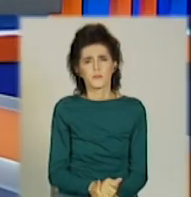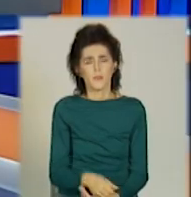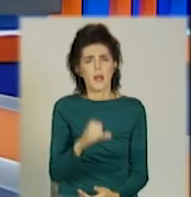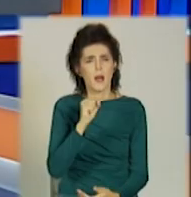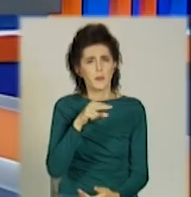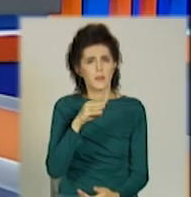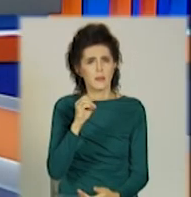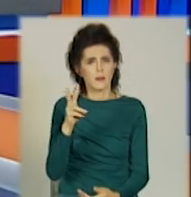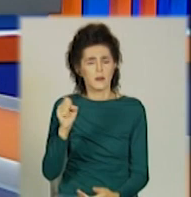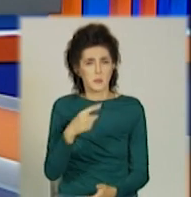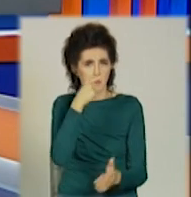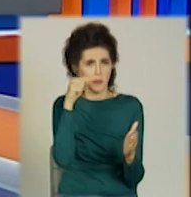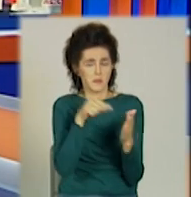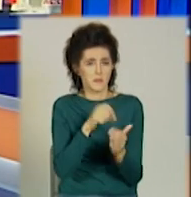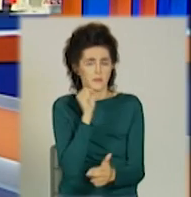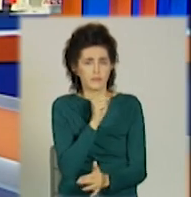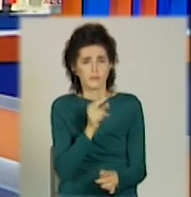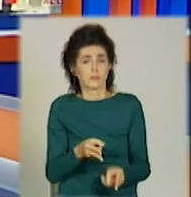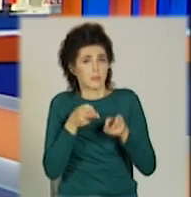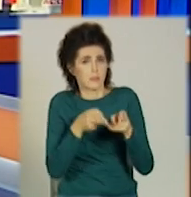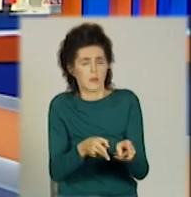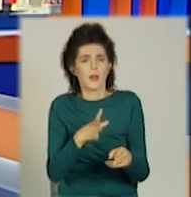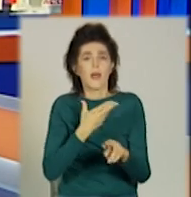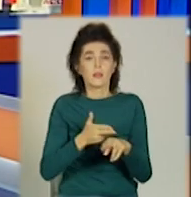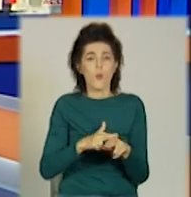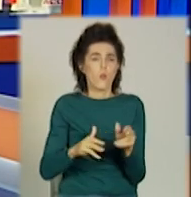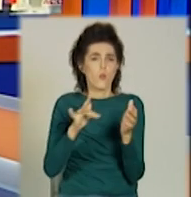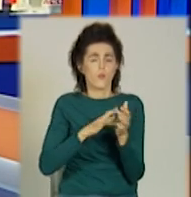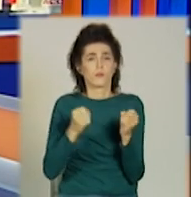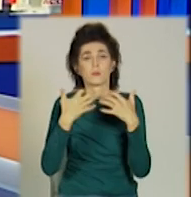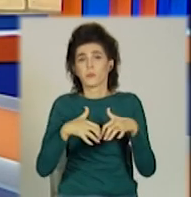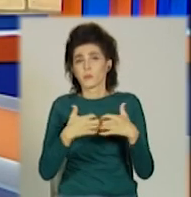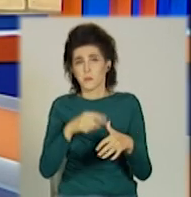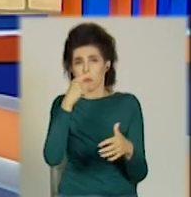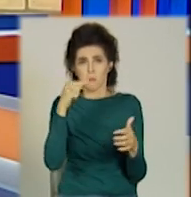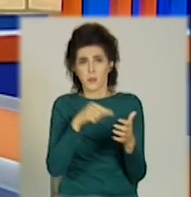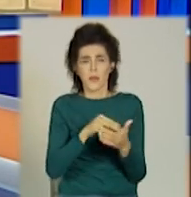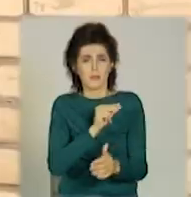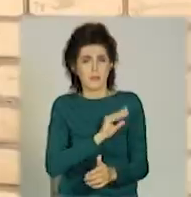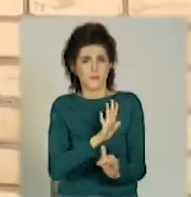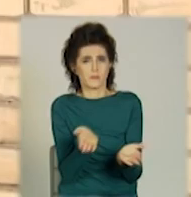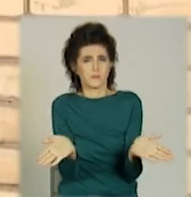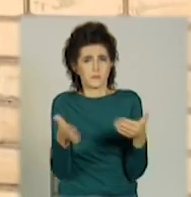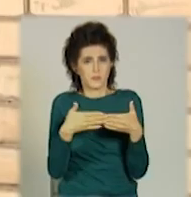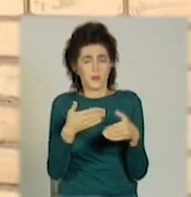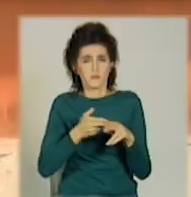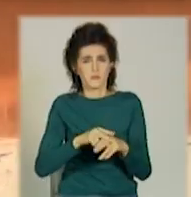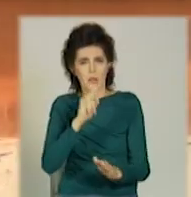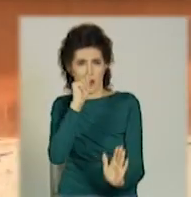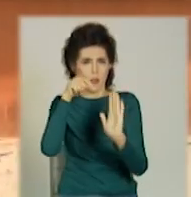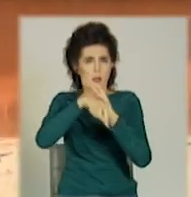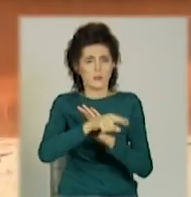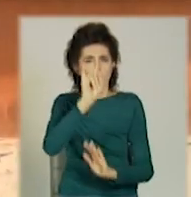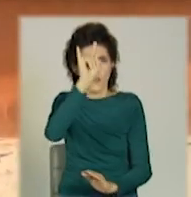Аптеку пограбували. Крадіжка сталася у Краматорську, коли заклад не працював. Зловмисник відкрив вікно та